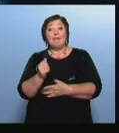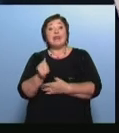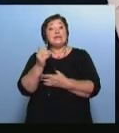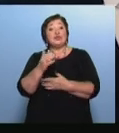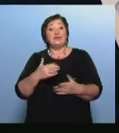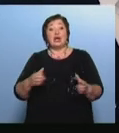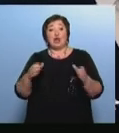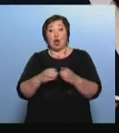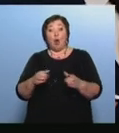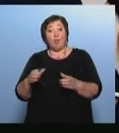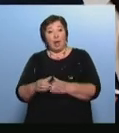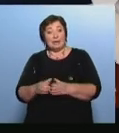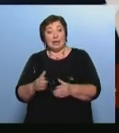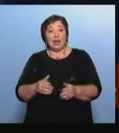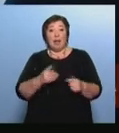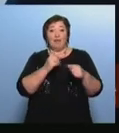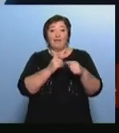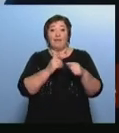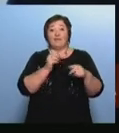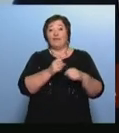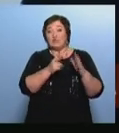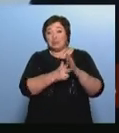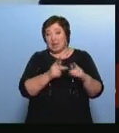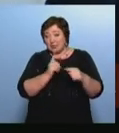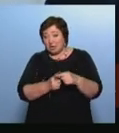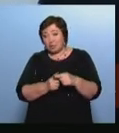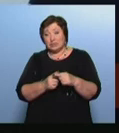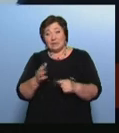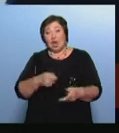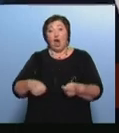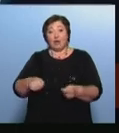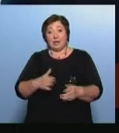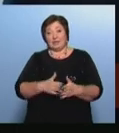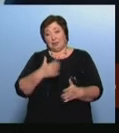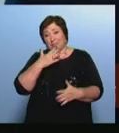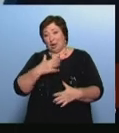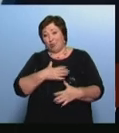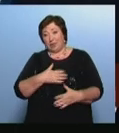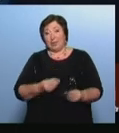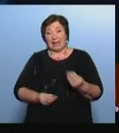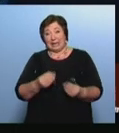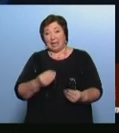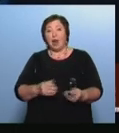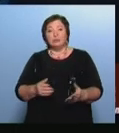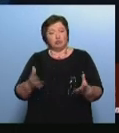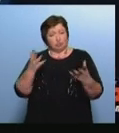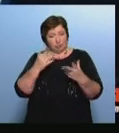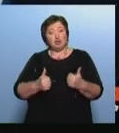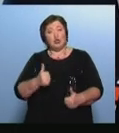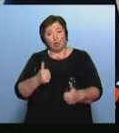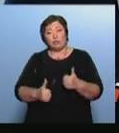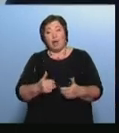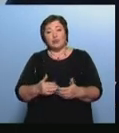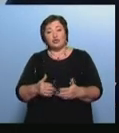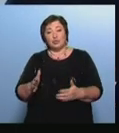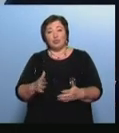«Камские белки» 40+, 18+, Мы играем в такой любительский хоккей Это все самые мои играют Будет матч-матч «Звезд», очень интересно будет Сам